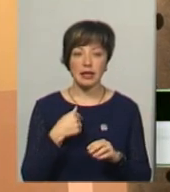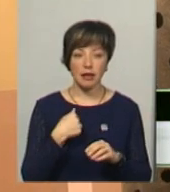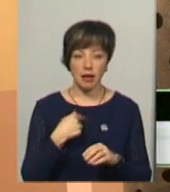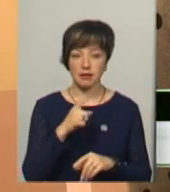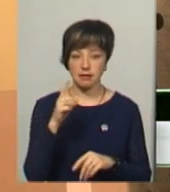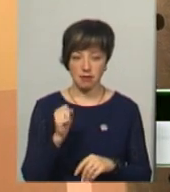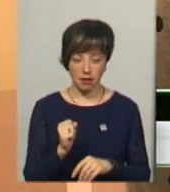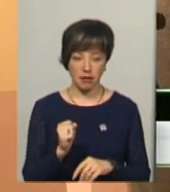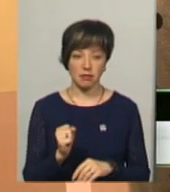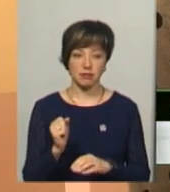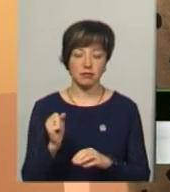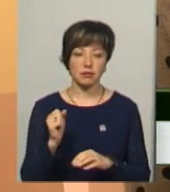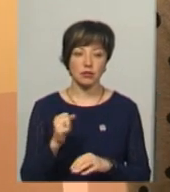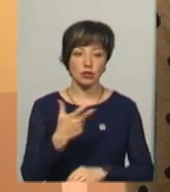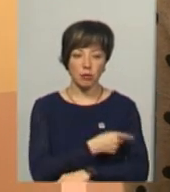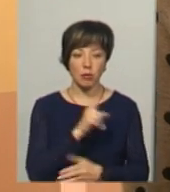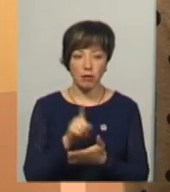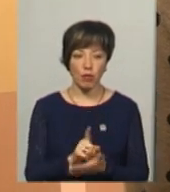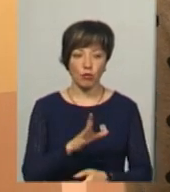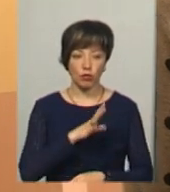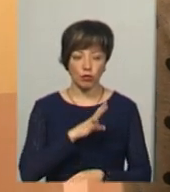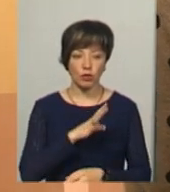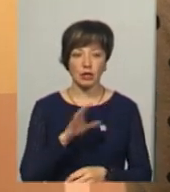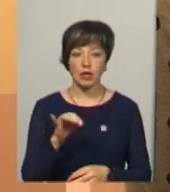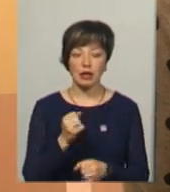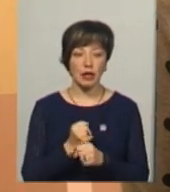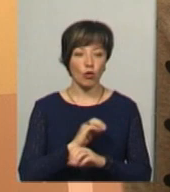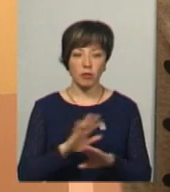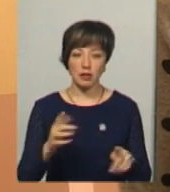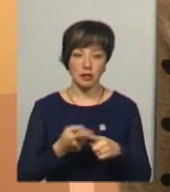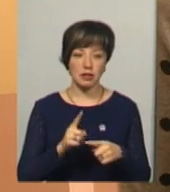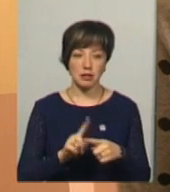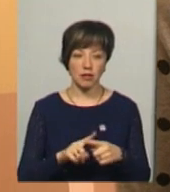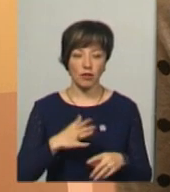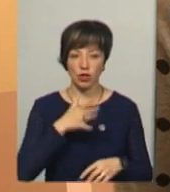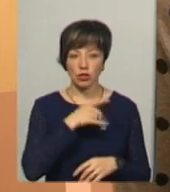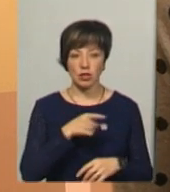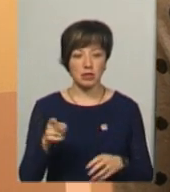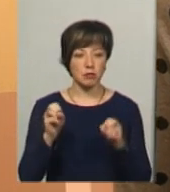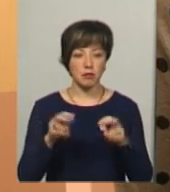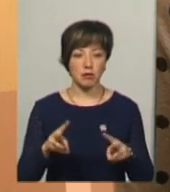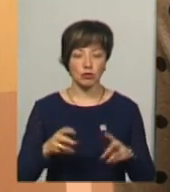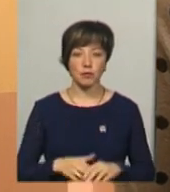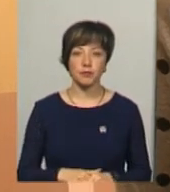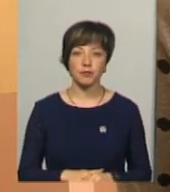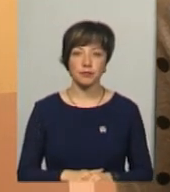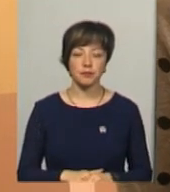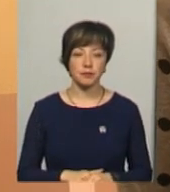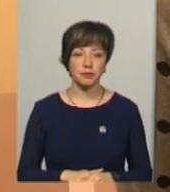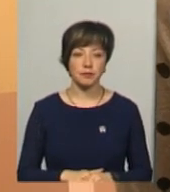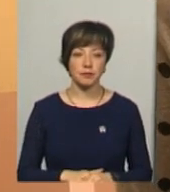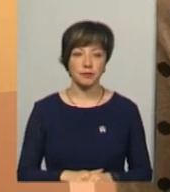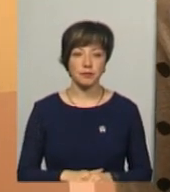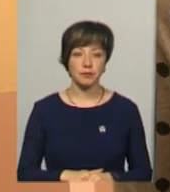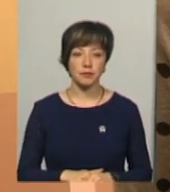тому що вони мають бути. І не робити щеплення, в наш час, це соціально небезпечно. І своїй